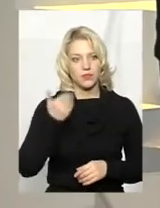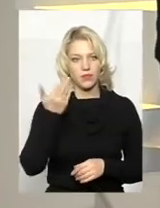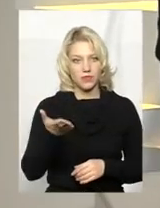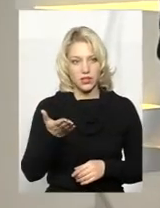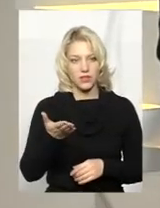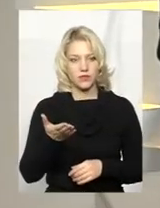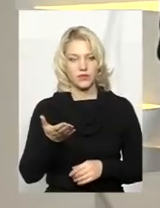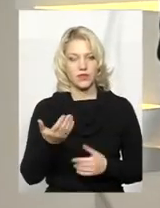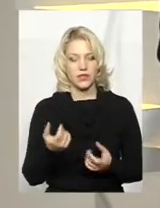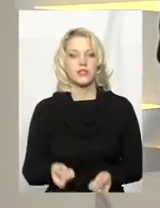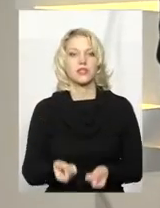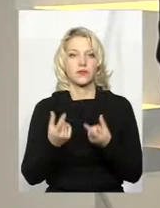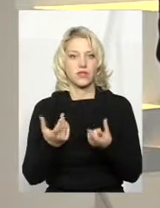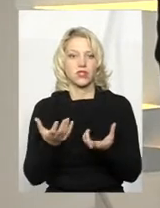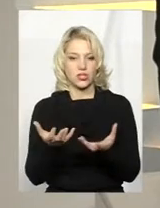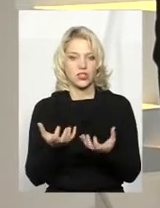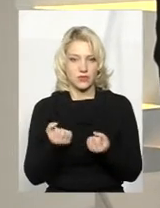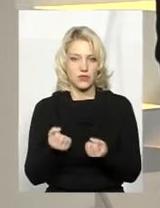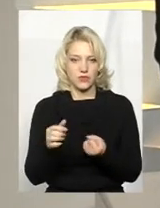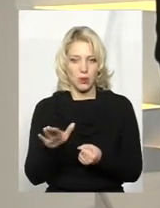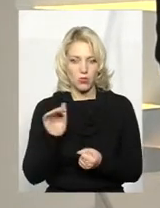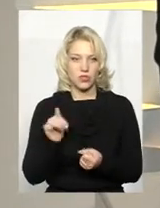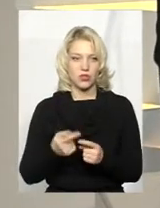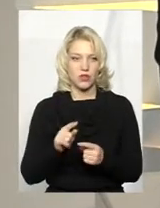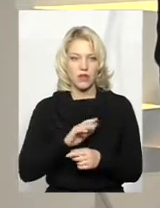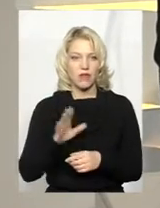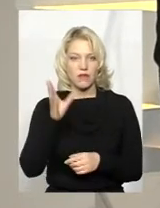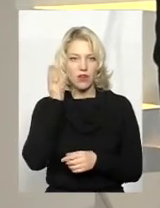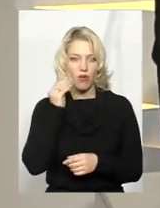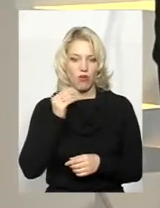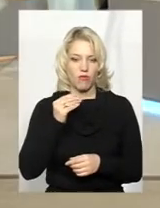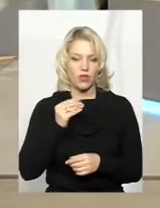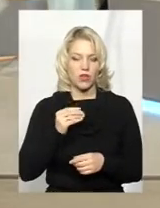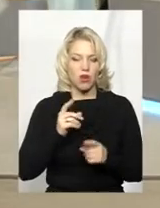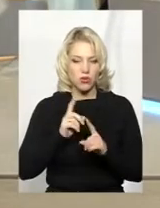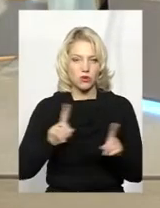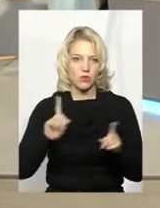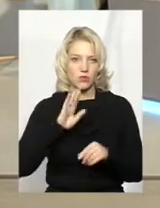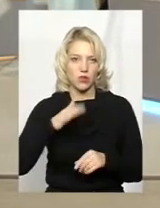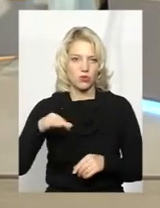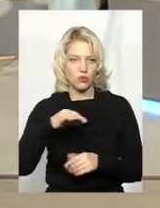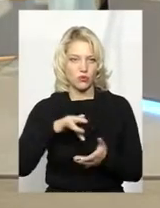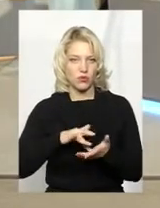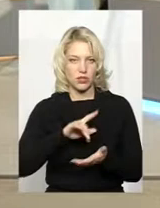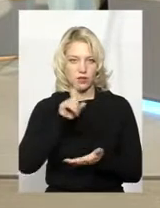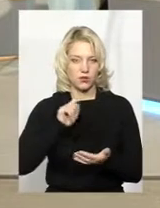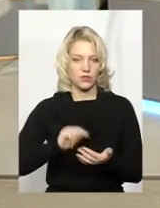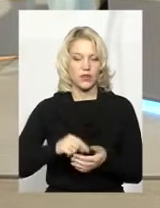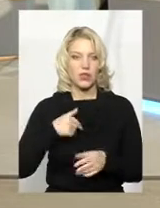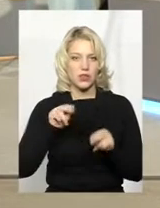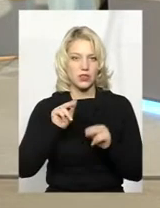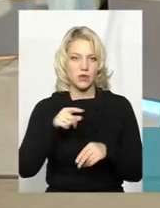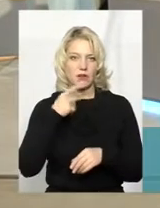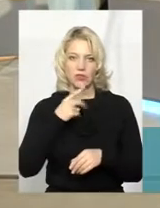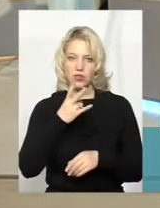звідкись все одно його запозичували, не враховували особливості нашого обласного центру? Насправді, скажу чесно,